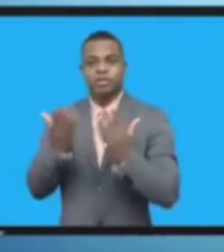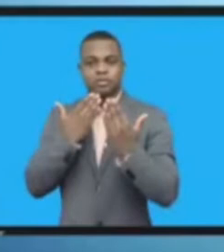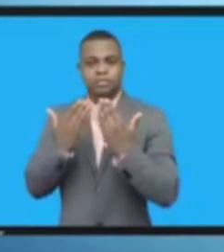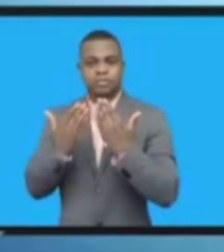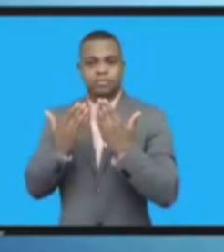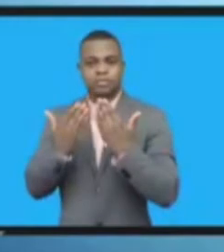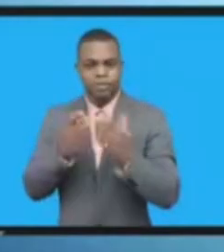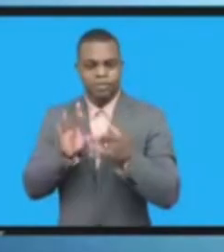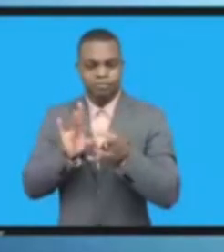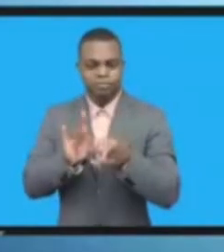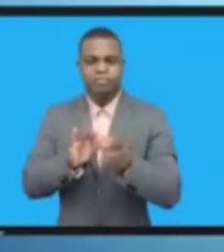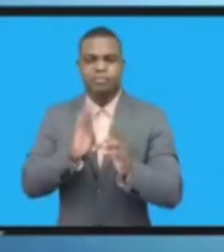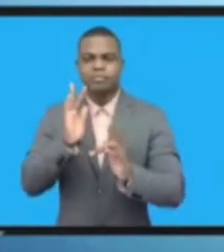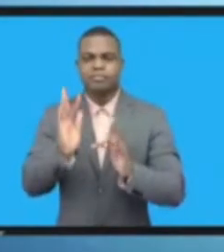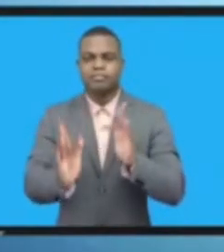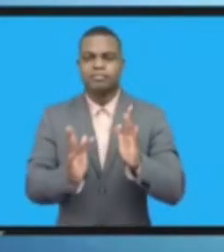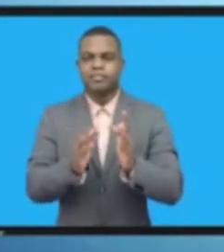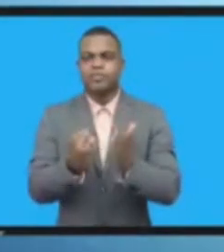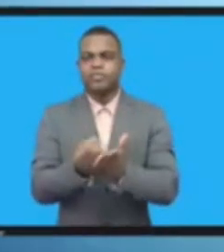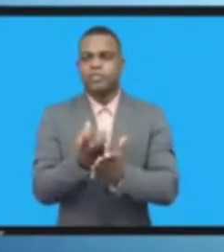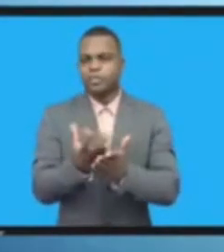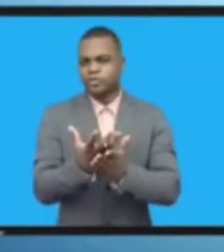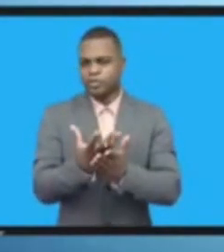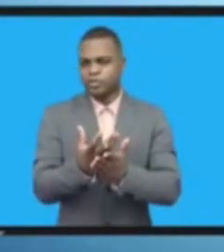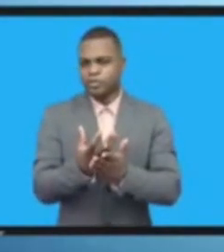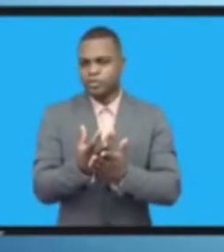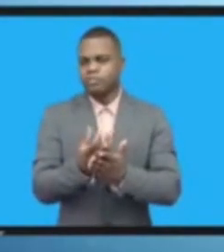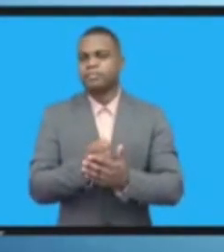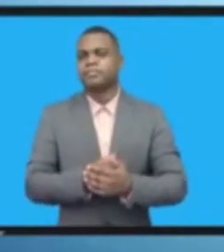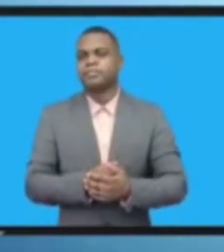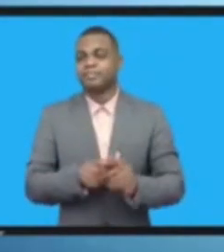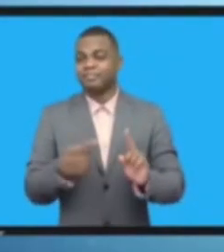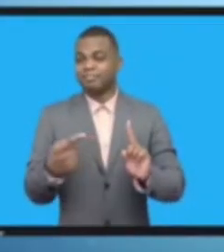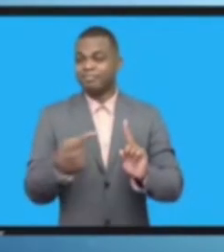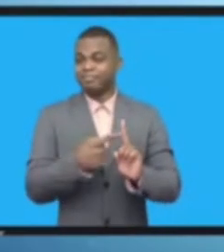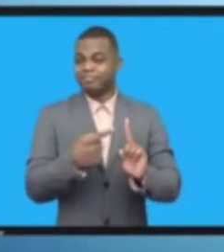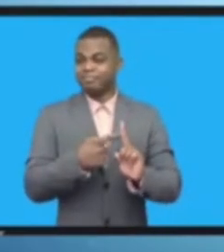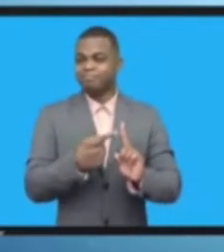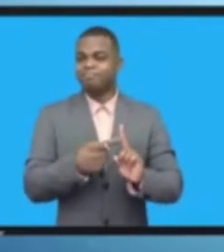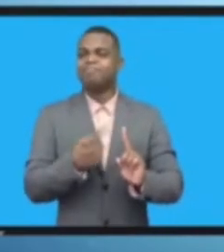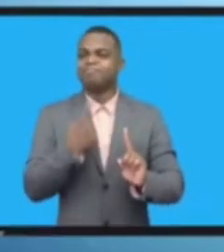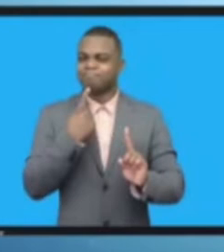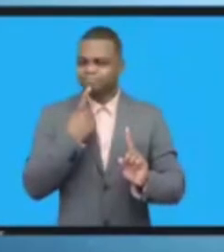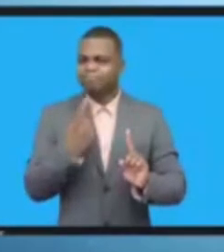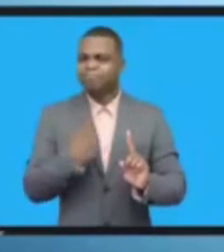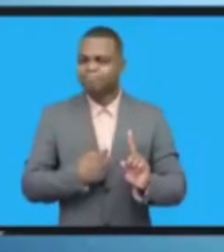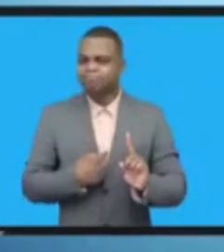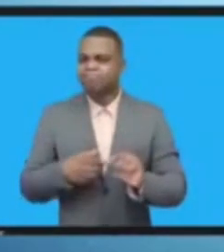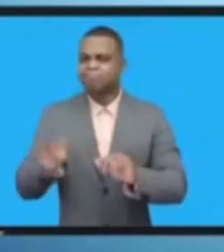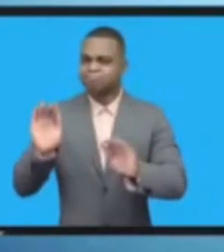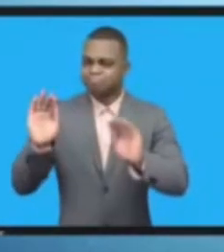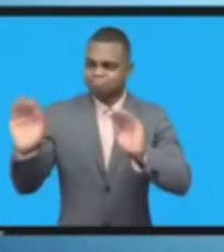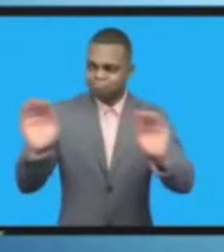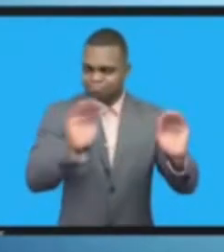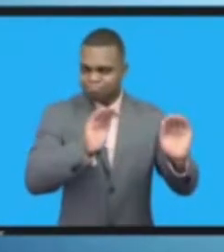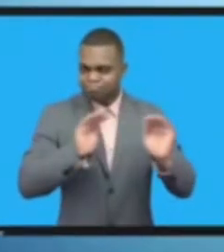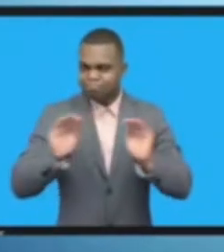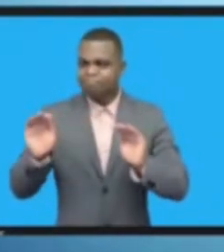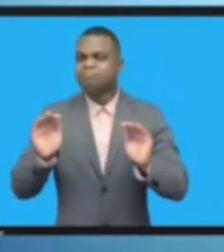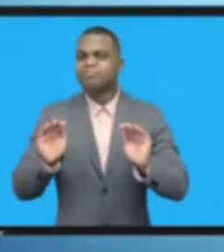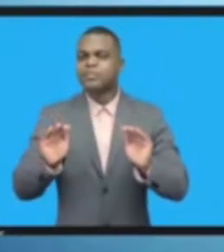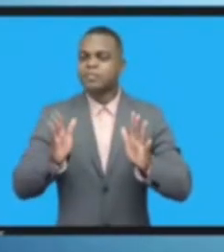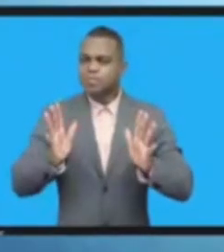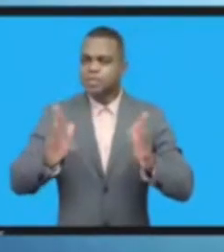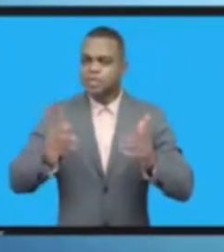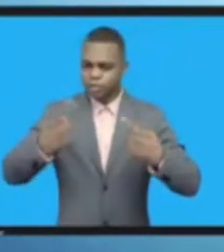منا أننا لدينا دور فعال يمكن أن نطلع به في التحول الرقمي الذي بدأ